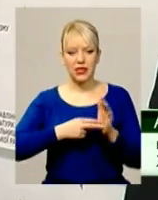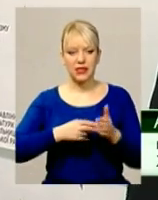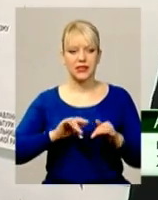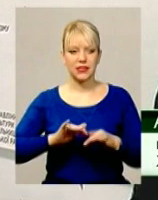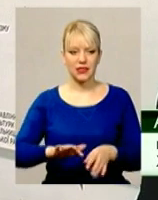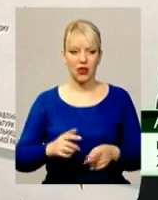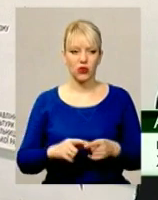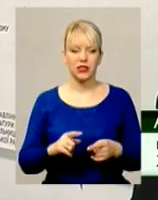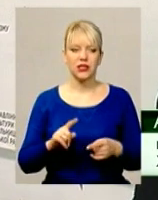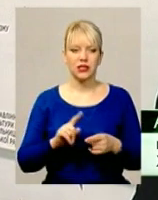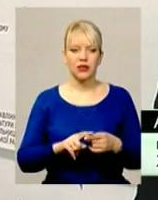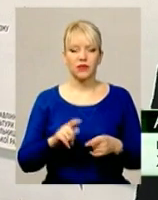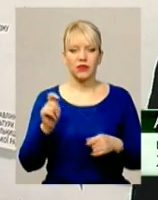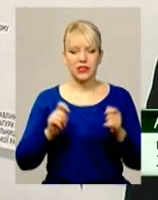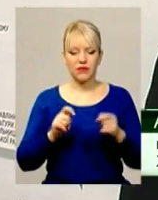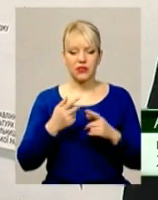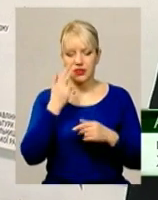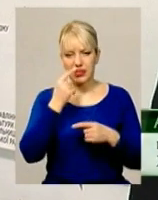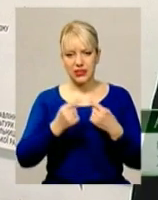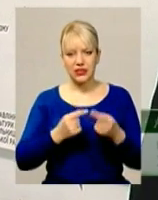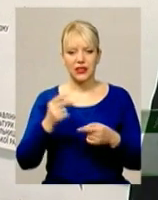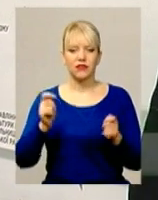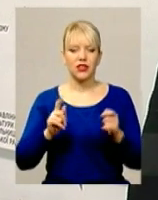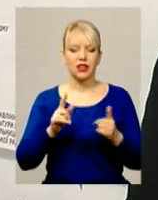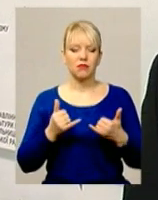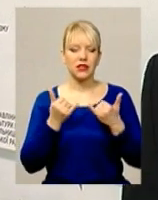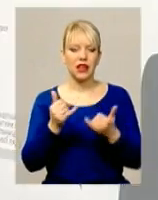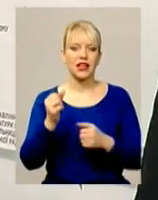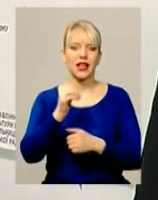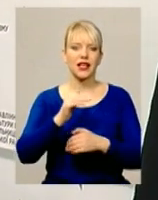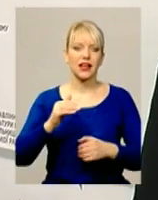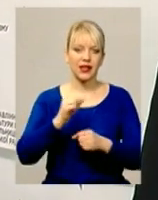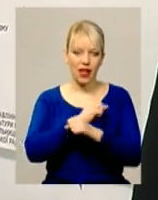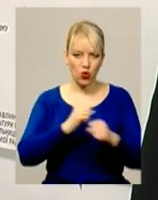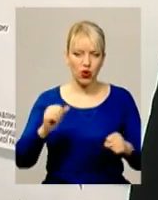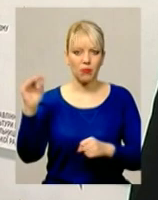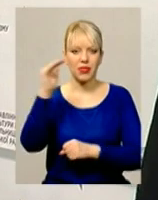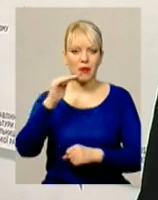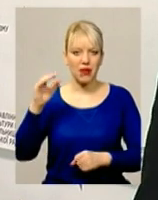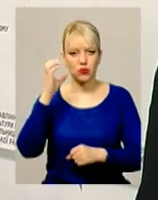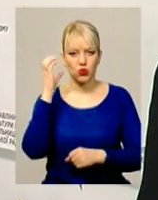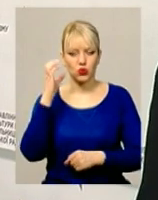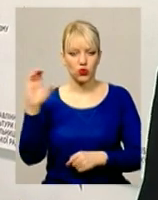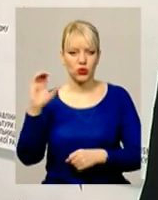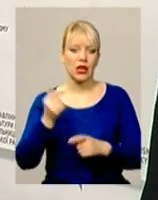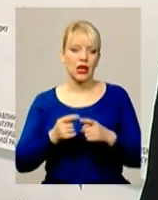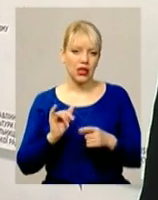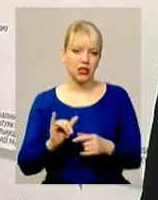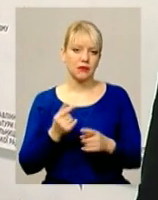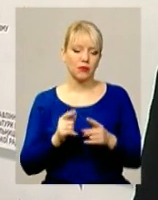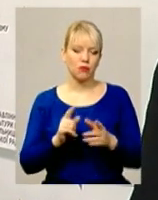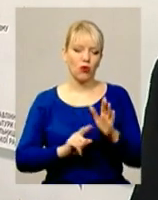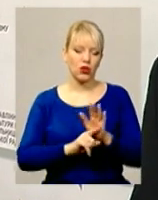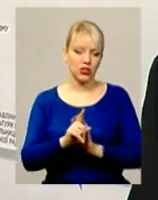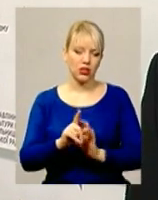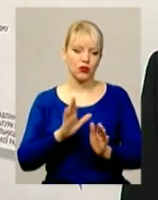фестиваль. Я думаю, це стане традиційним фестивалем, який присвячений саме героям Небесної Сотні. Ідейний такий початок був покладений